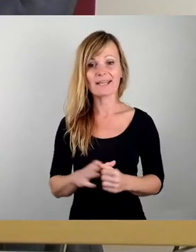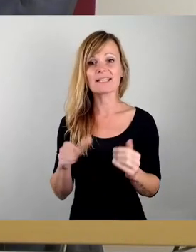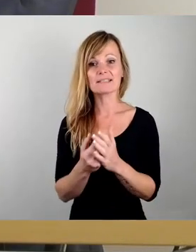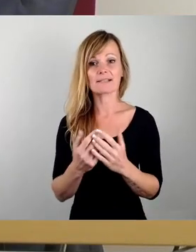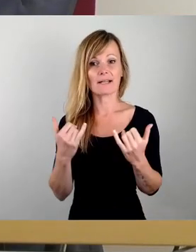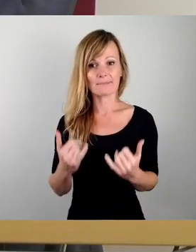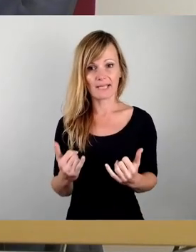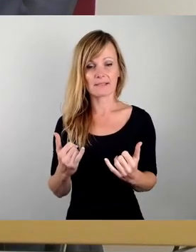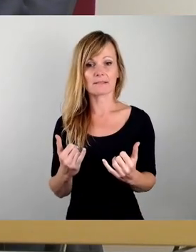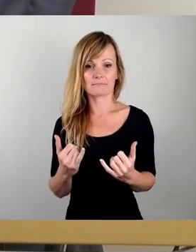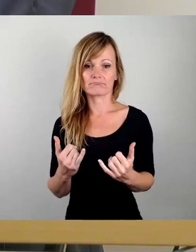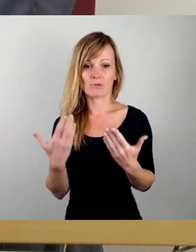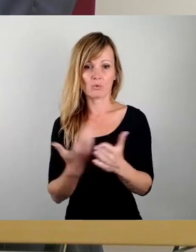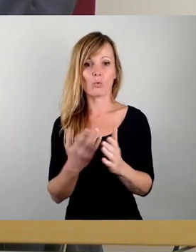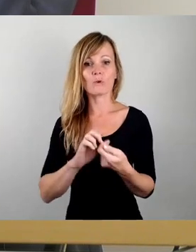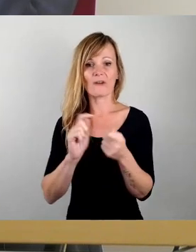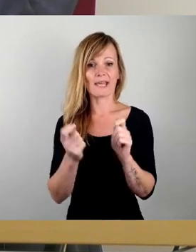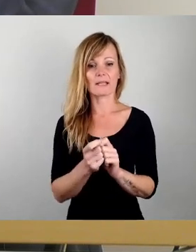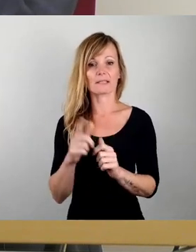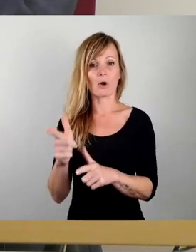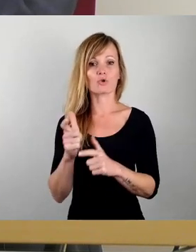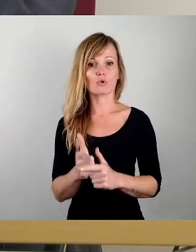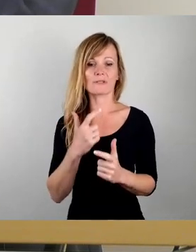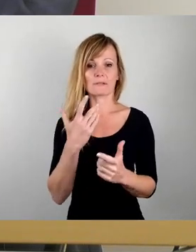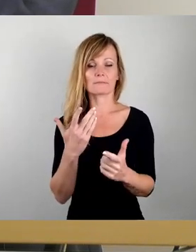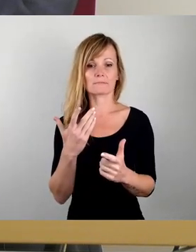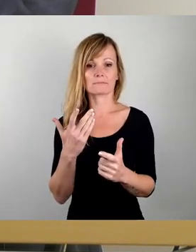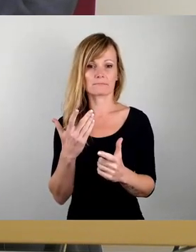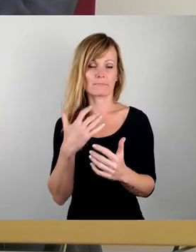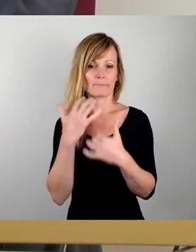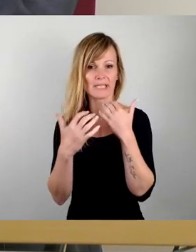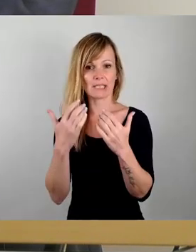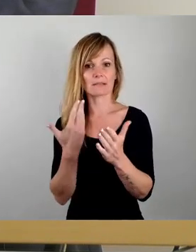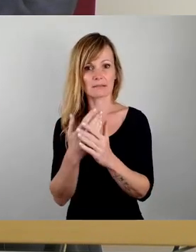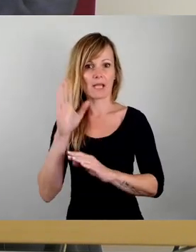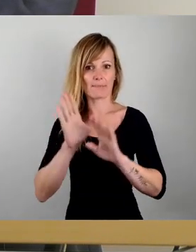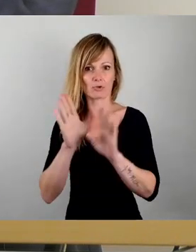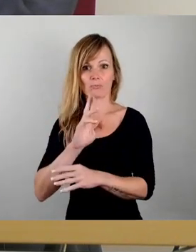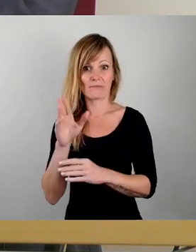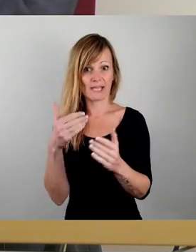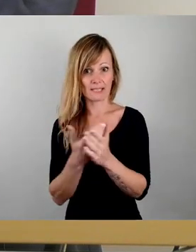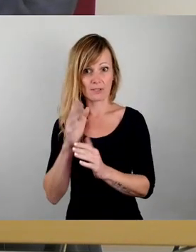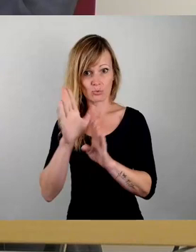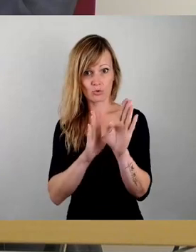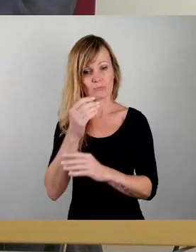so unveränderten Ausschussbericht zur Abstimmung. Wer dem Ausschussbericht zustimmen kann, bitte ich um das Stimmzeichen.